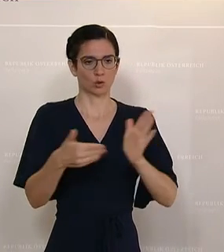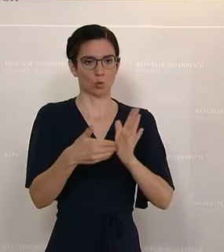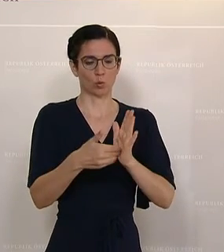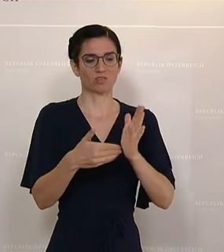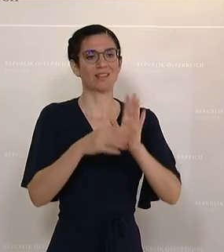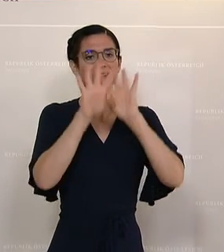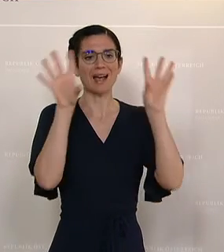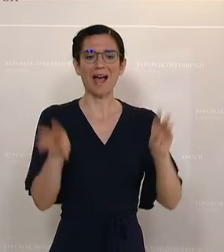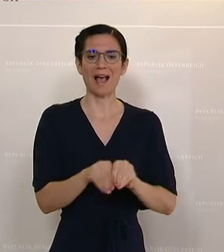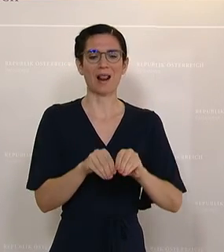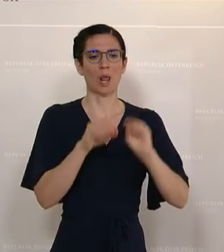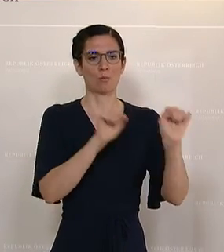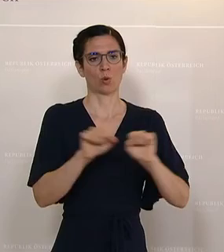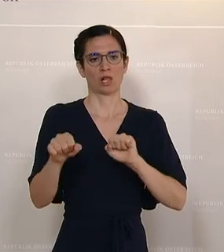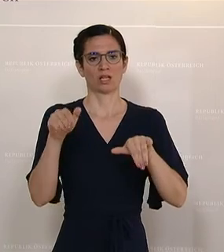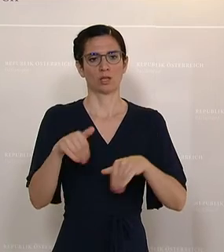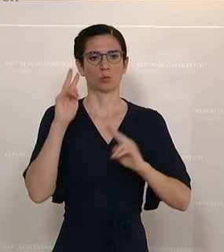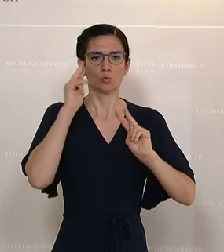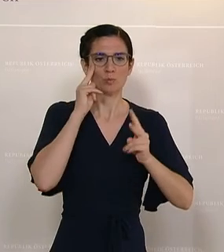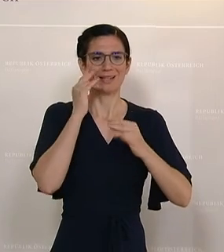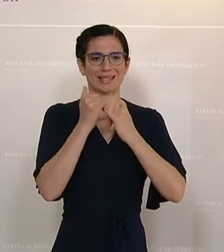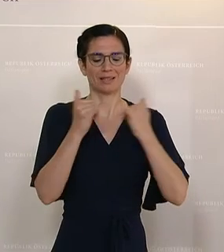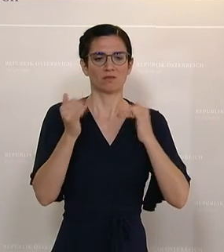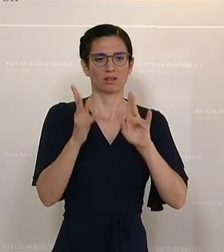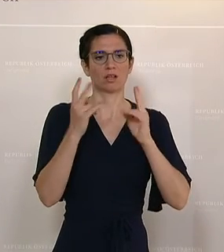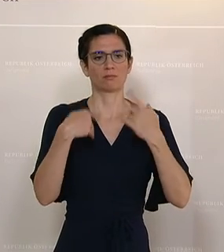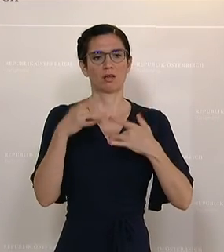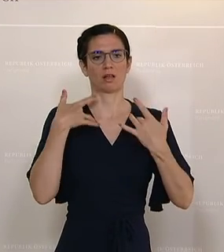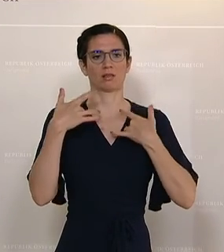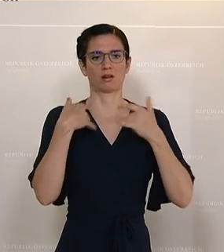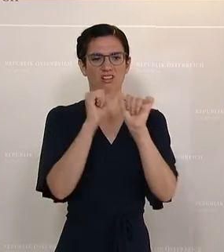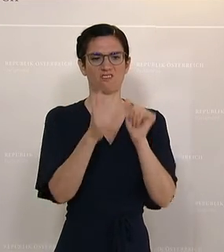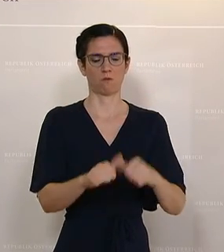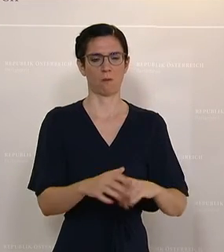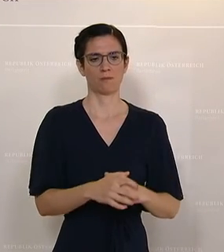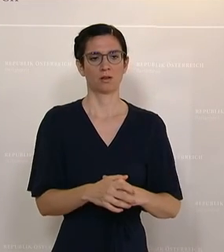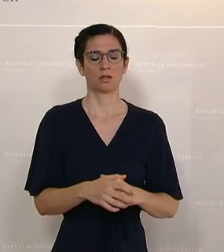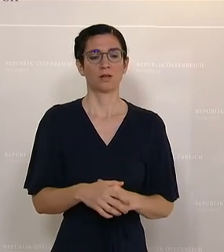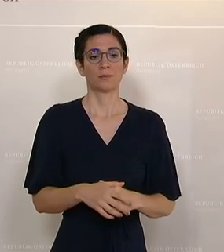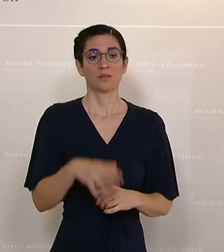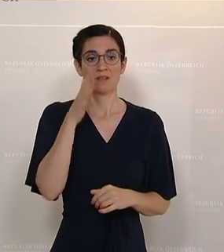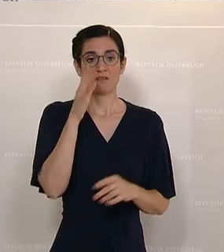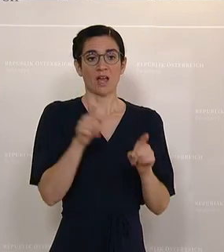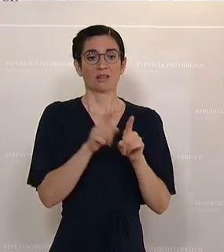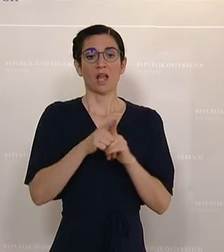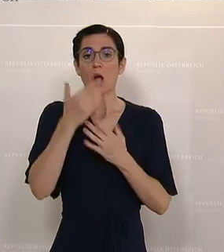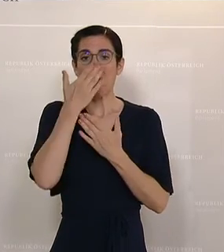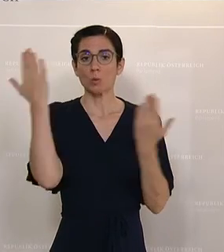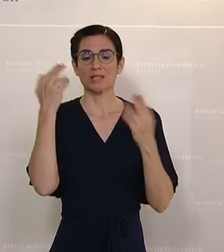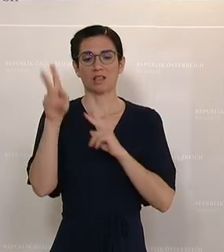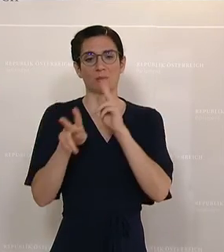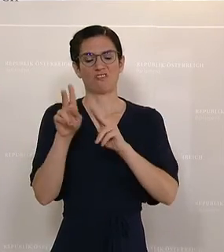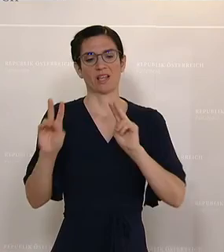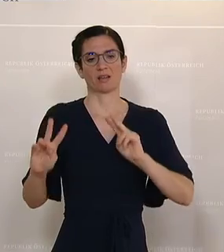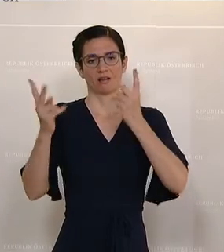dort alle Möglichkeiten auszuschöpfen. Und das heißt, ich sage es an dieser Stelle auch, wir werden auch Pflegekräfte aus dem Ausland brauchen,